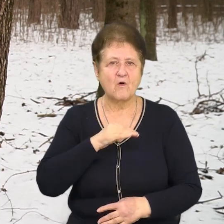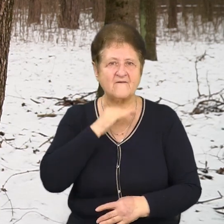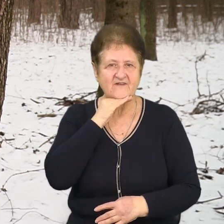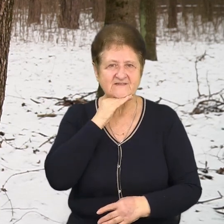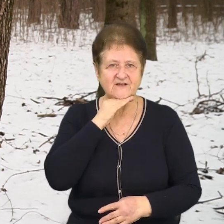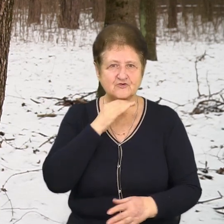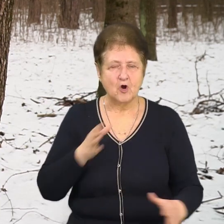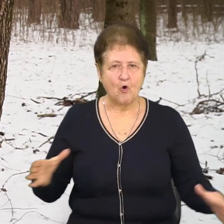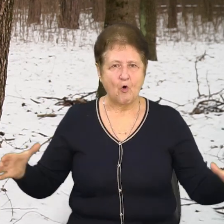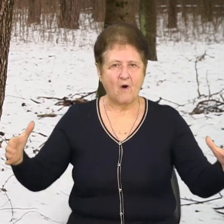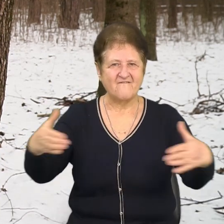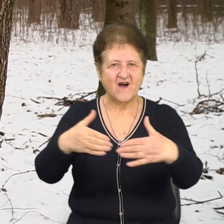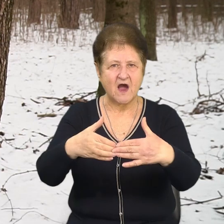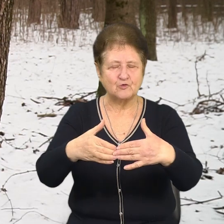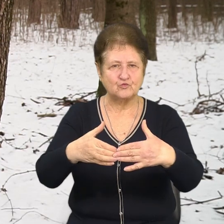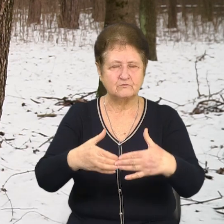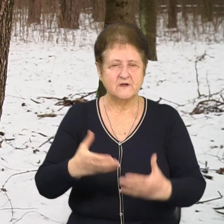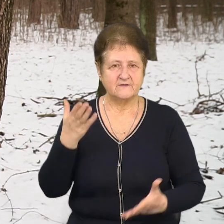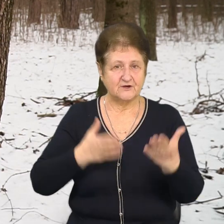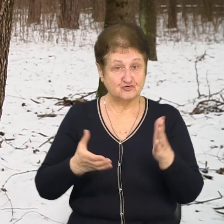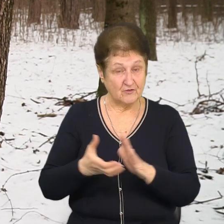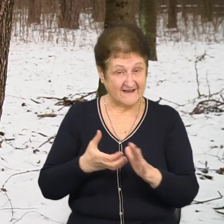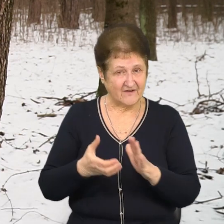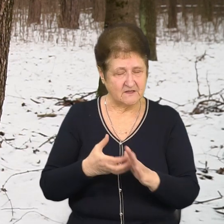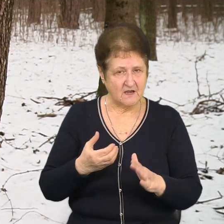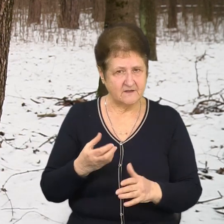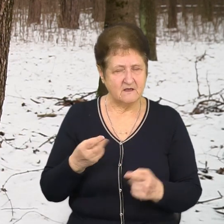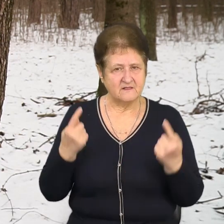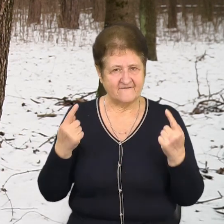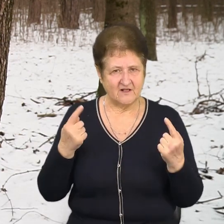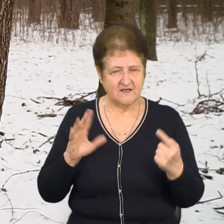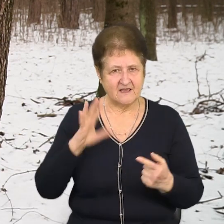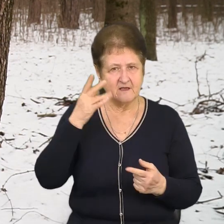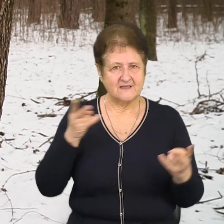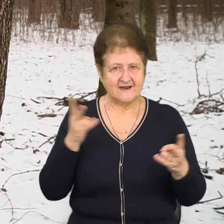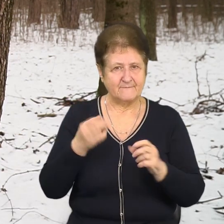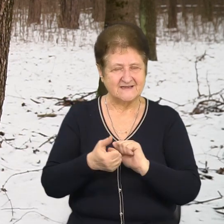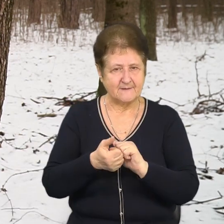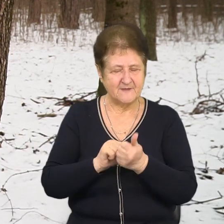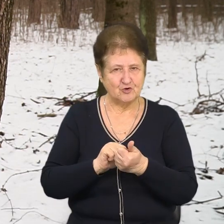цього штатного шнурка. Якщо не вистачає, десь на великі дерева потрібно замінювати.